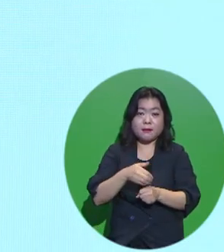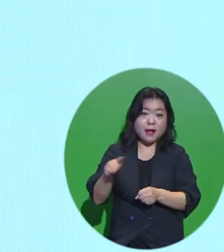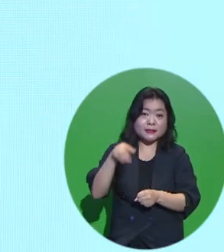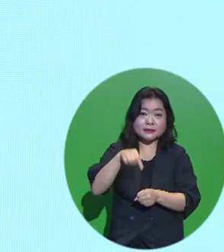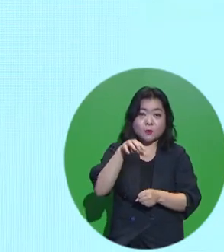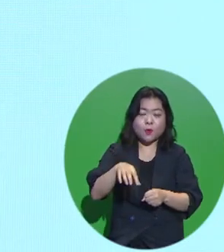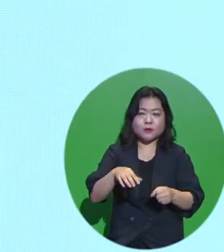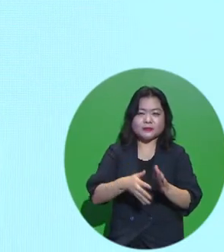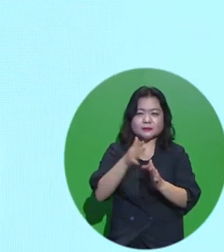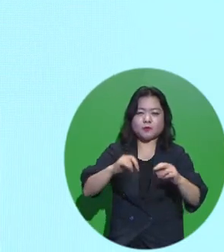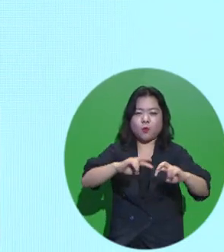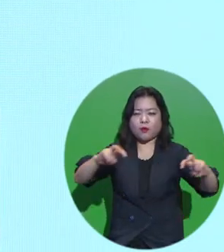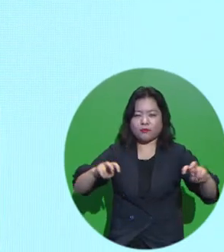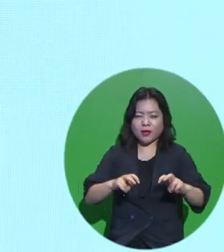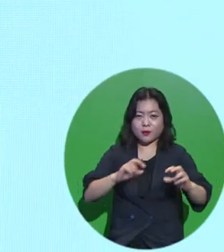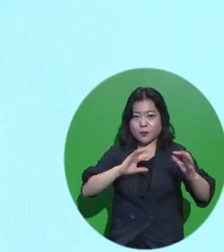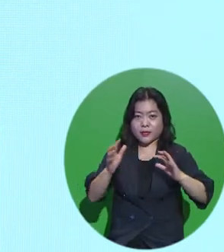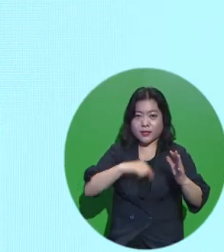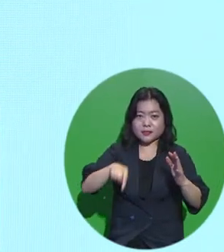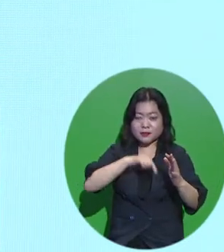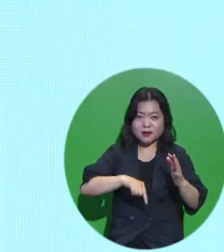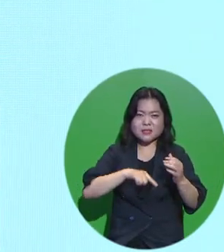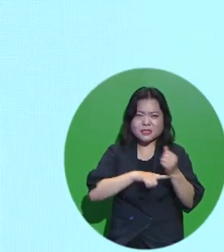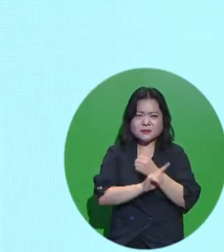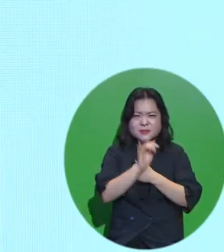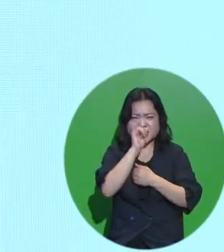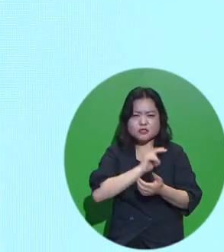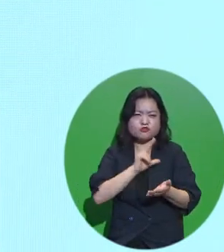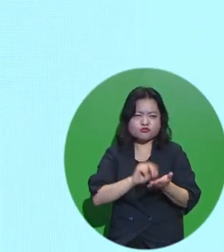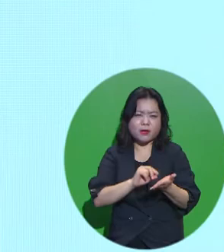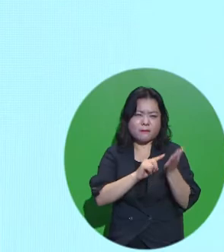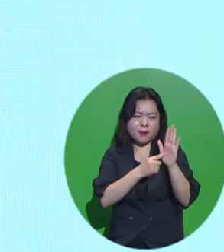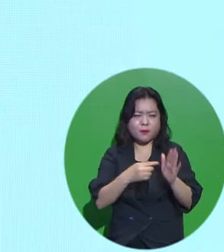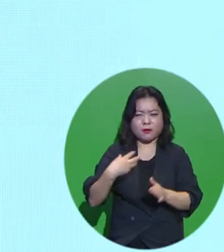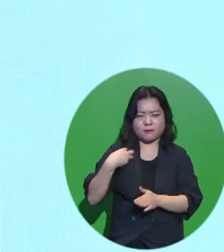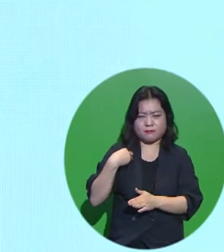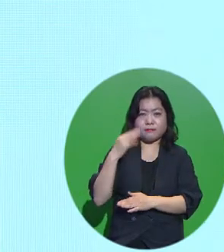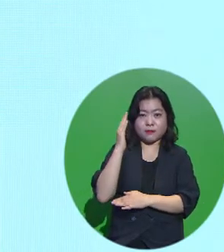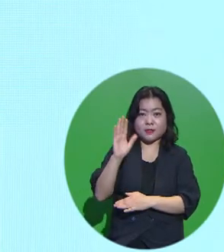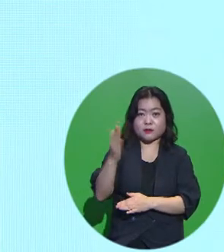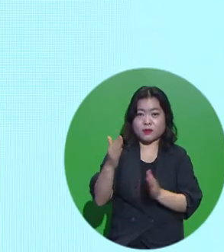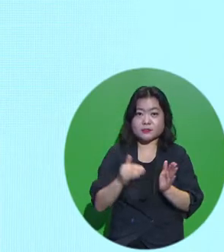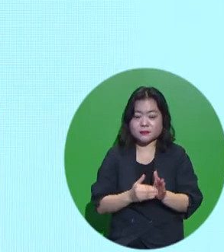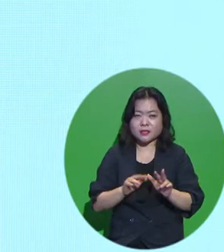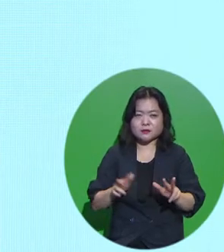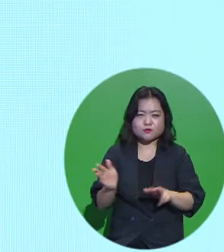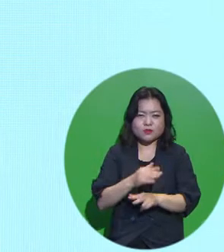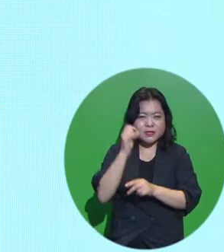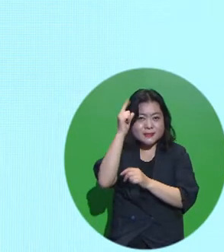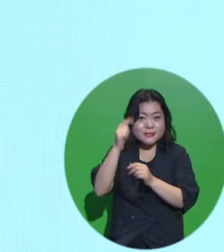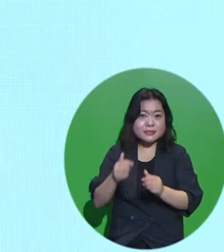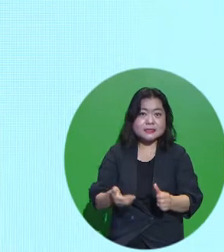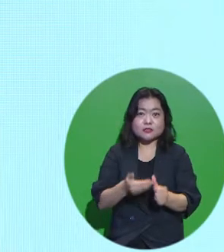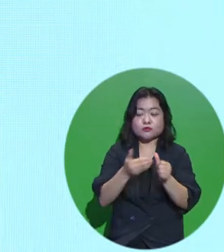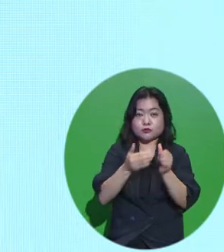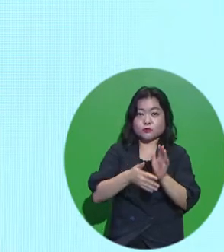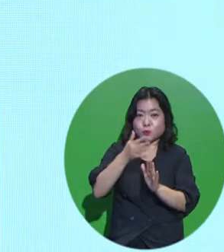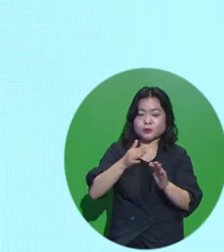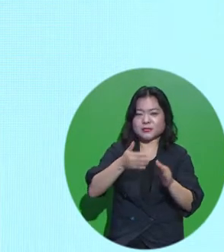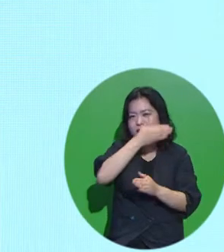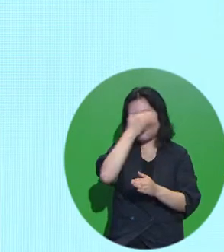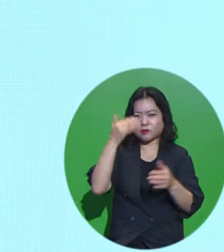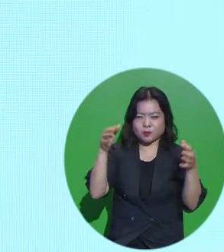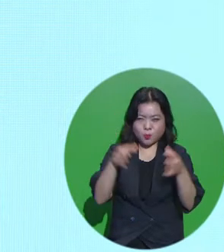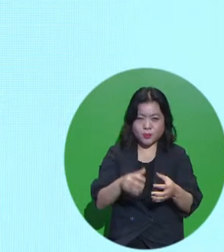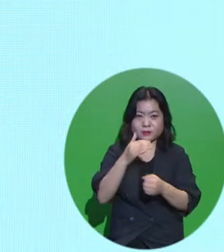시민원탁회의에서 뜻깊은 주제 발표를 하게 되었습니다 지금부터 인재를 키우는 도시 청년이 모이는